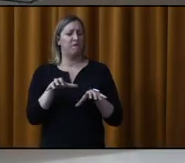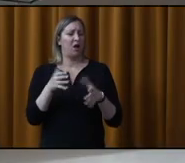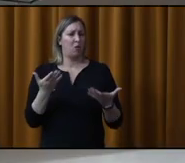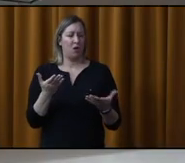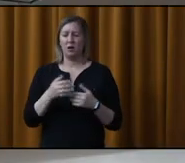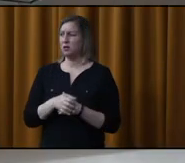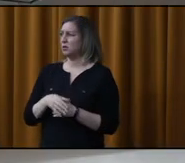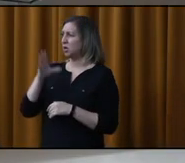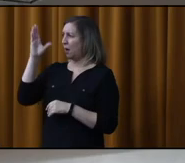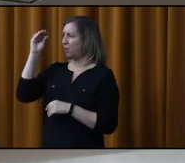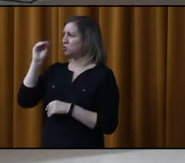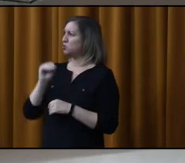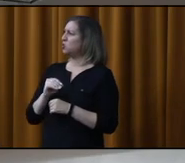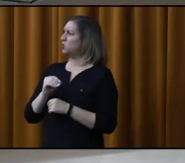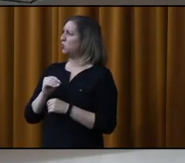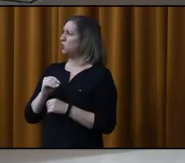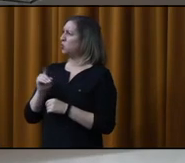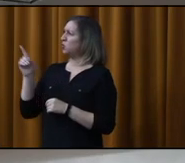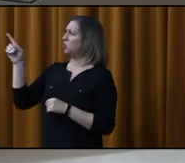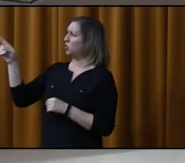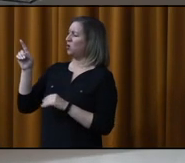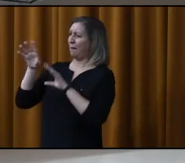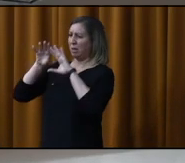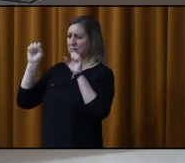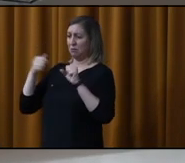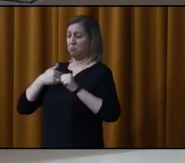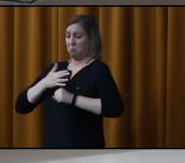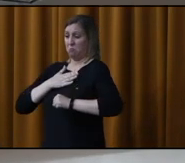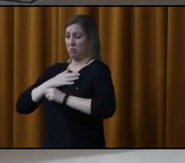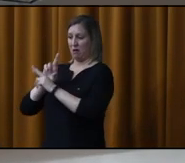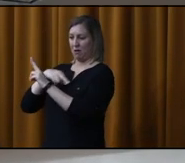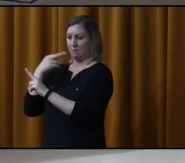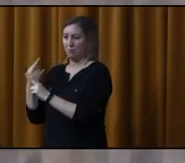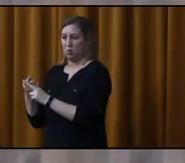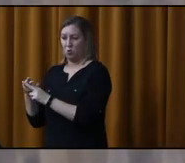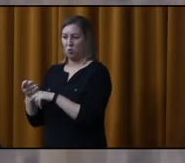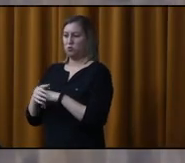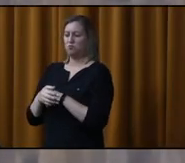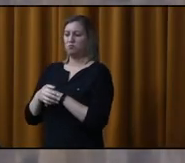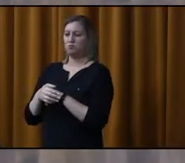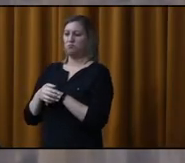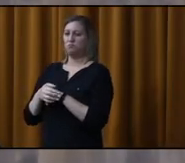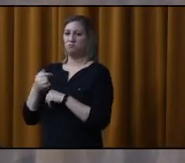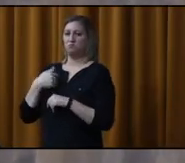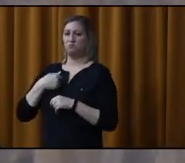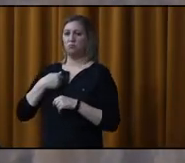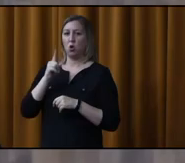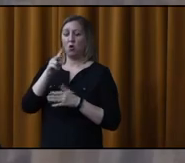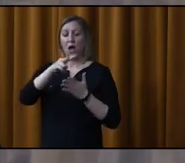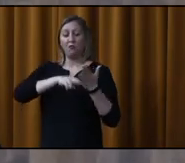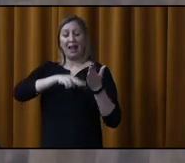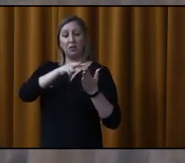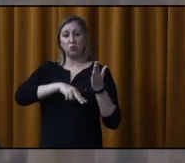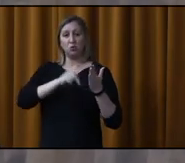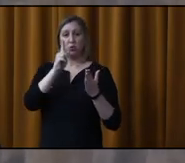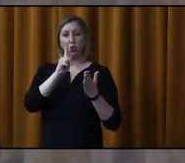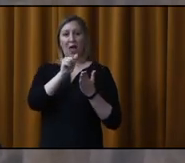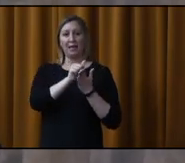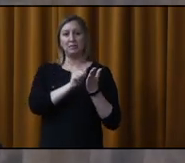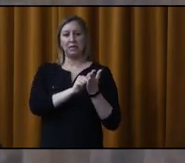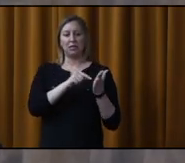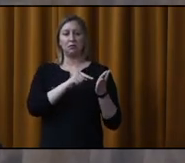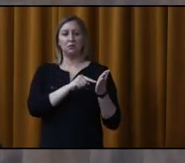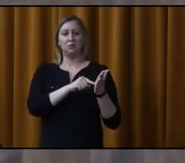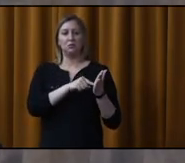Urbain, vous souhaitiez répondre? M. le Président, je suis bien content de répondre. Je vais juste vous lire un petit passage qui a été publié sur le